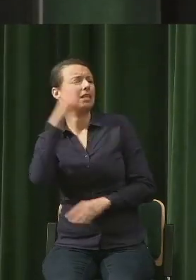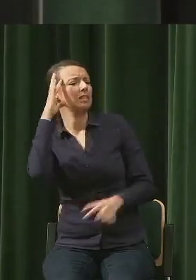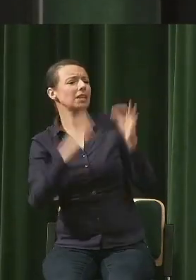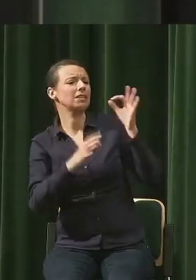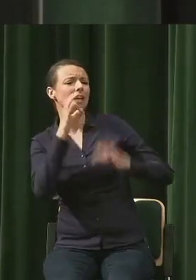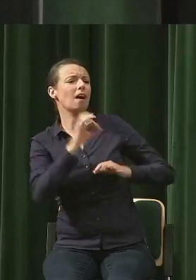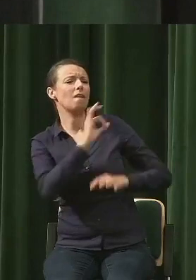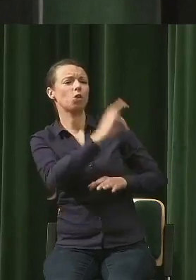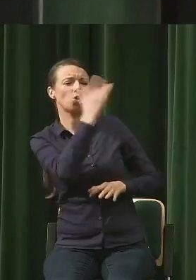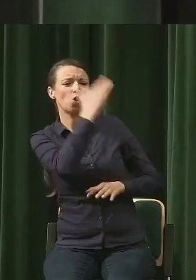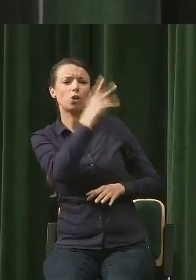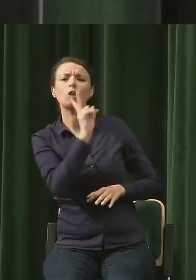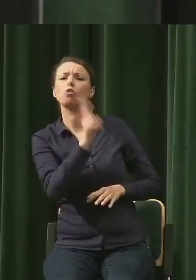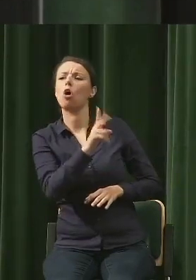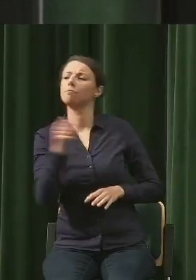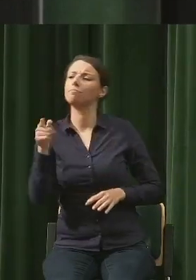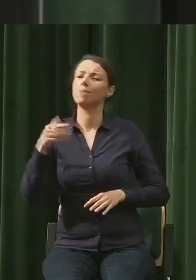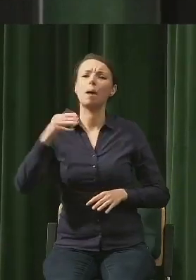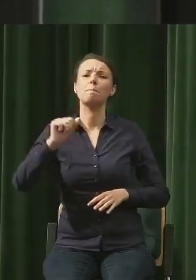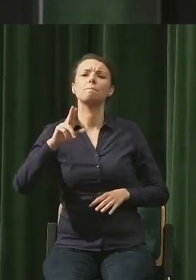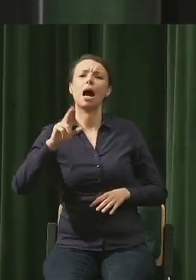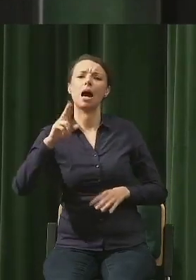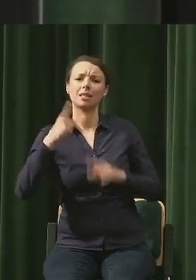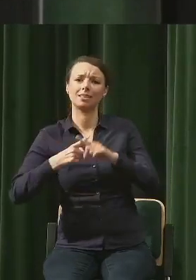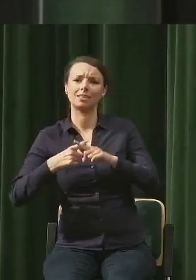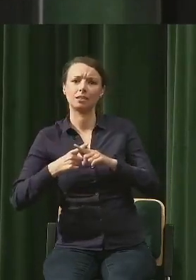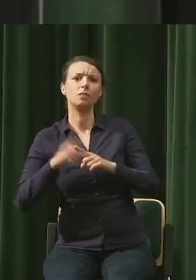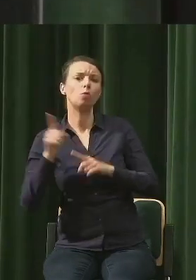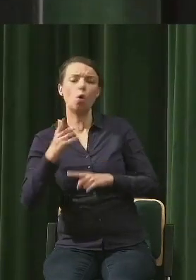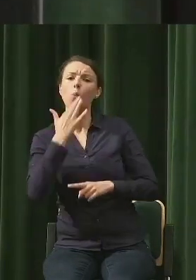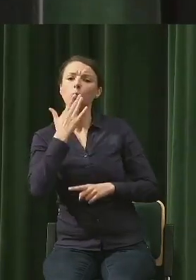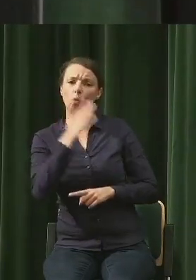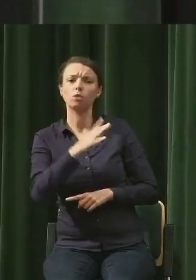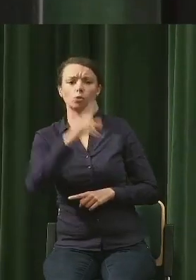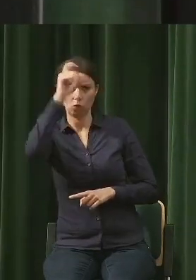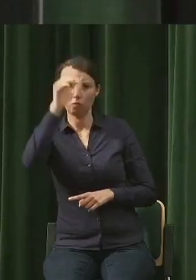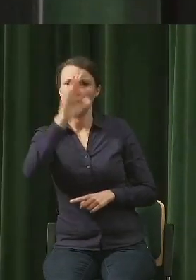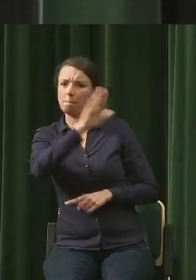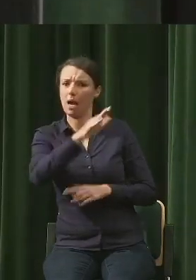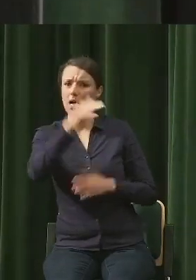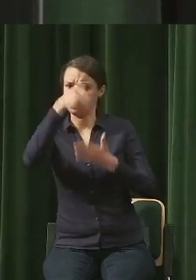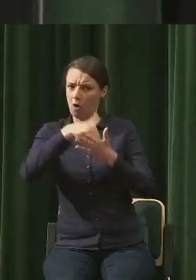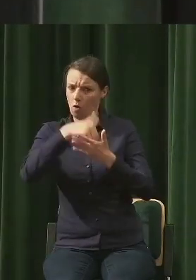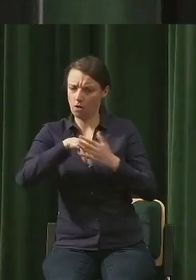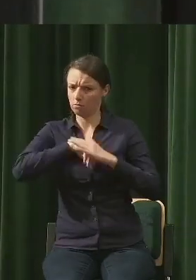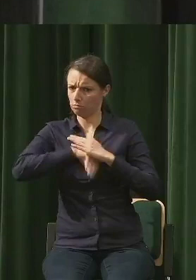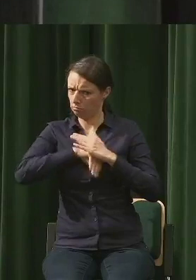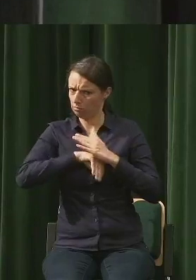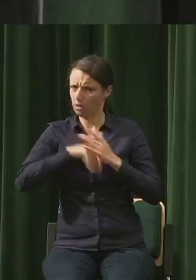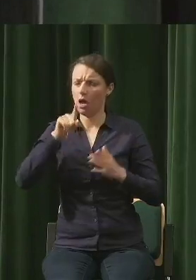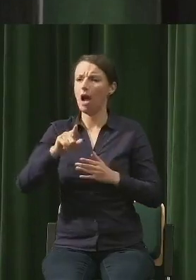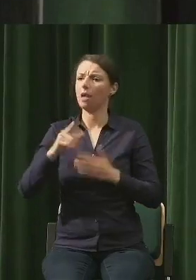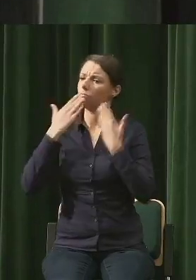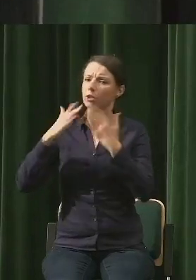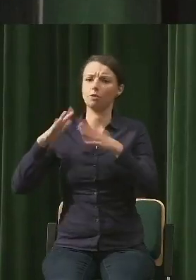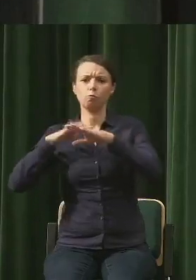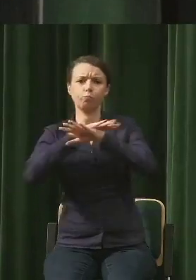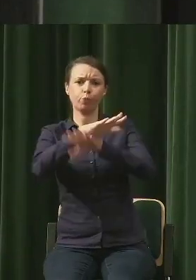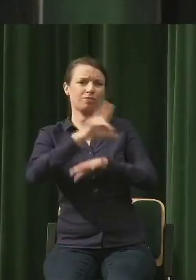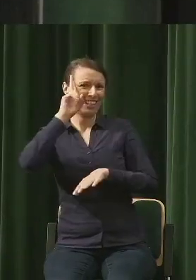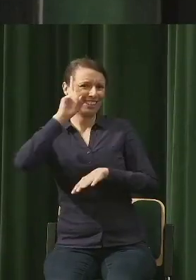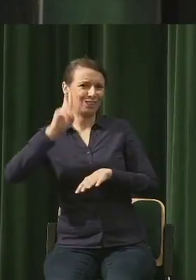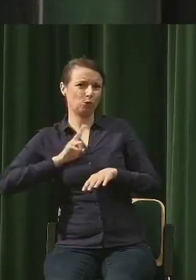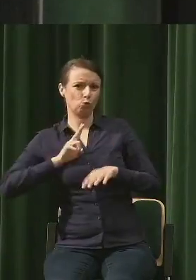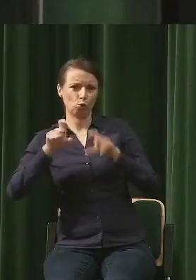człowiek owszem ma swoje zachowania, ale człowieka można zmienić instytucjami, mówiąc najogólniej. Krótko